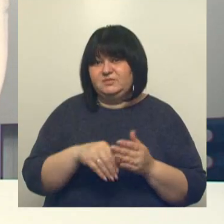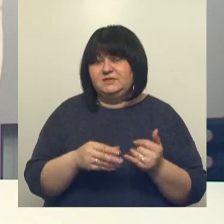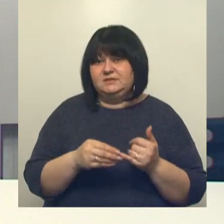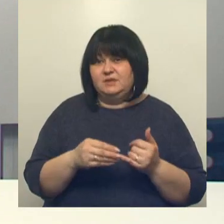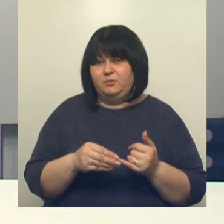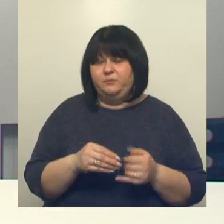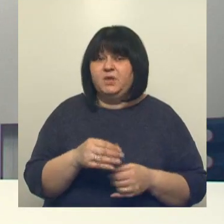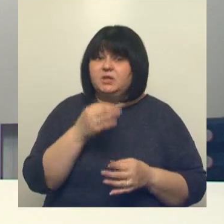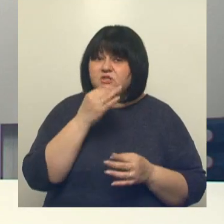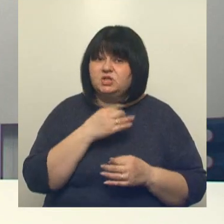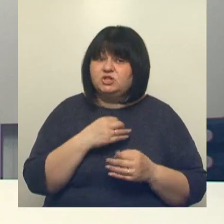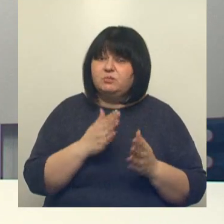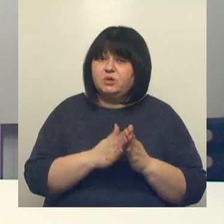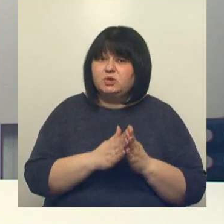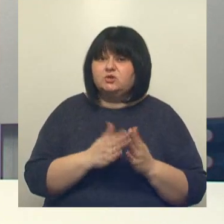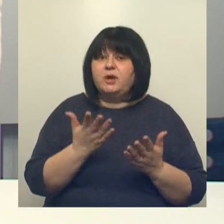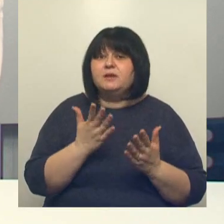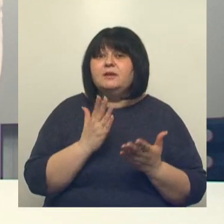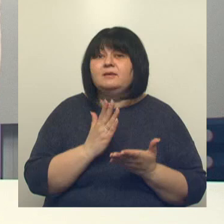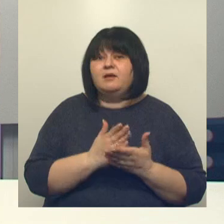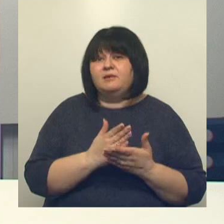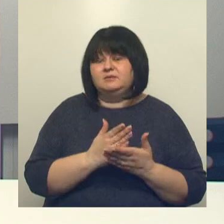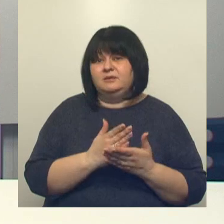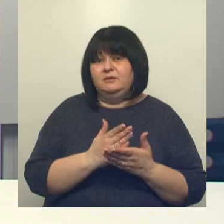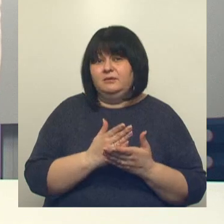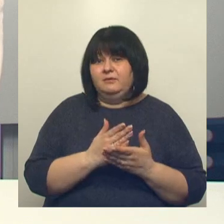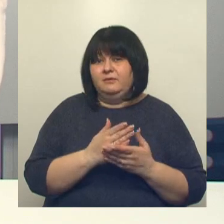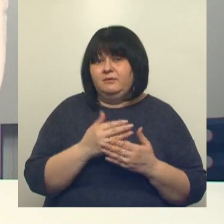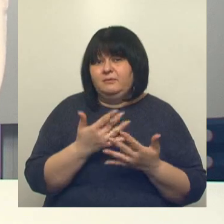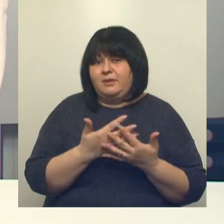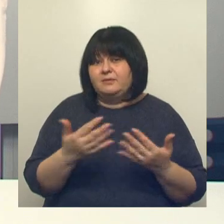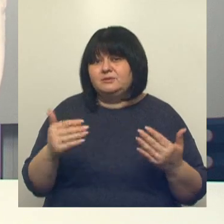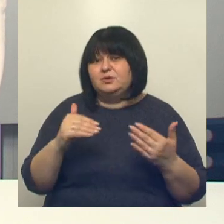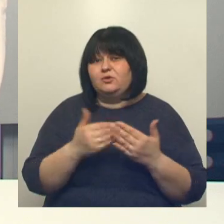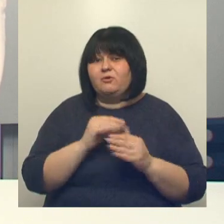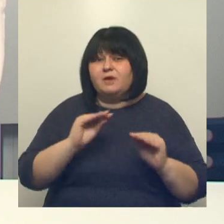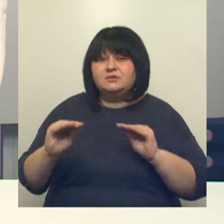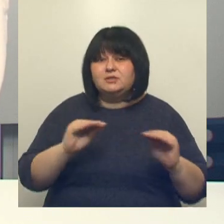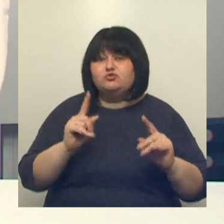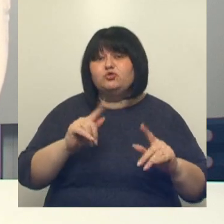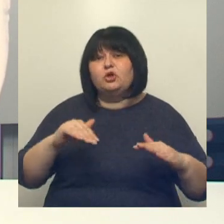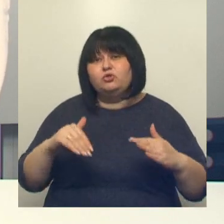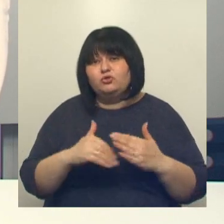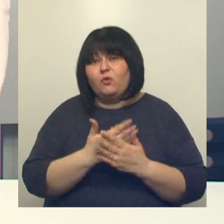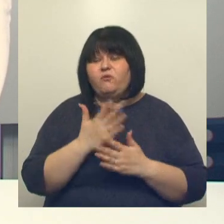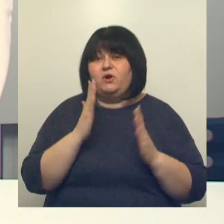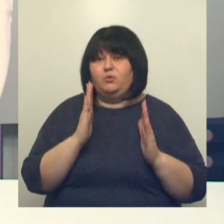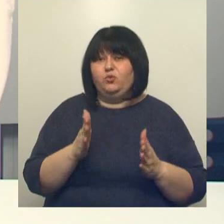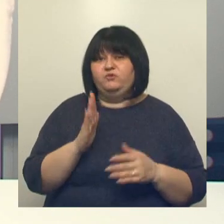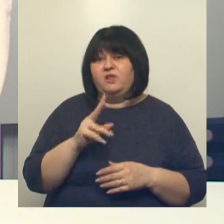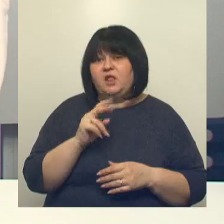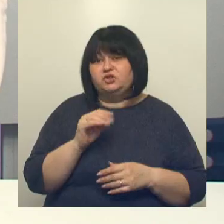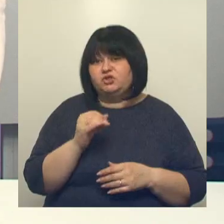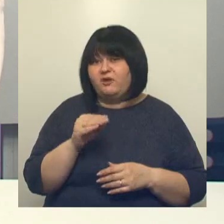Елена Васильевна, скажите, ну какие еще тенденции в озеленении города в этом году? Что-то появится новое в ландшафте?